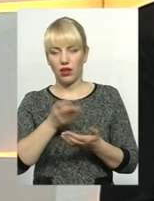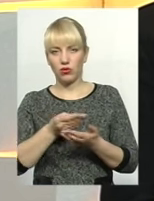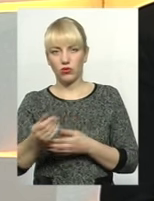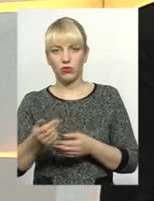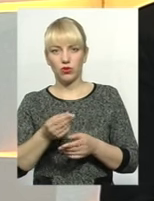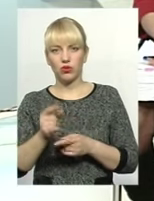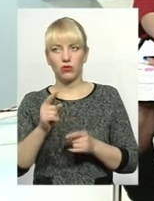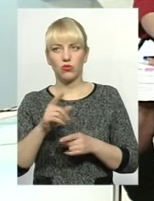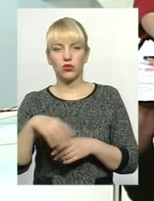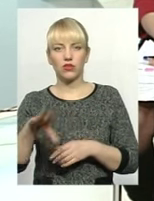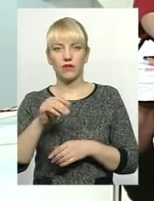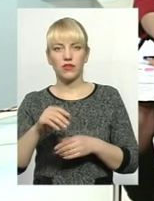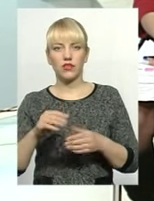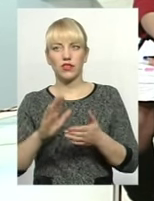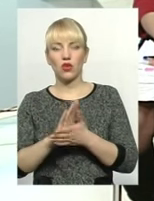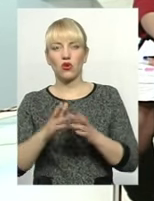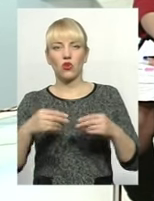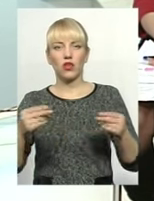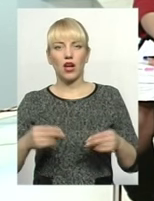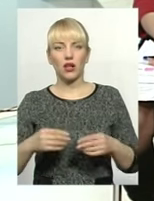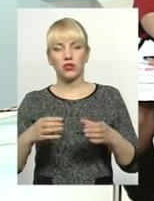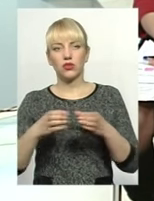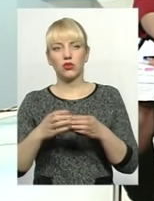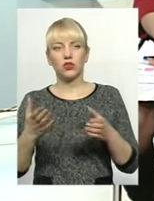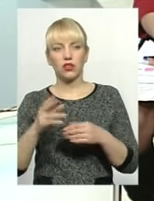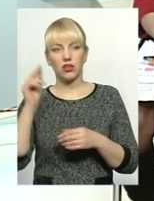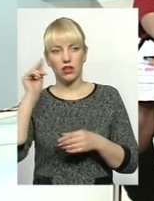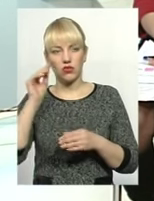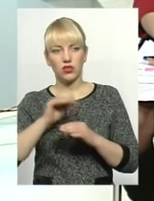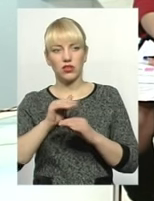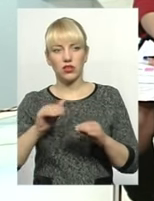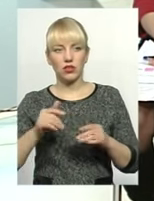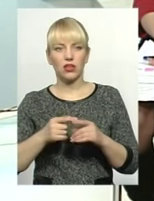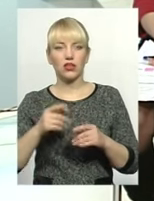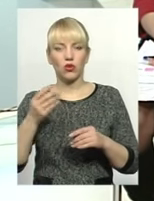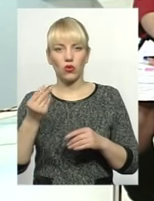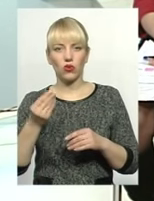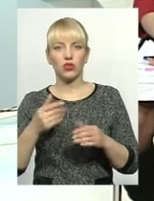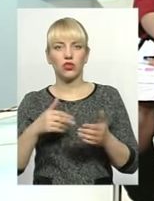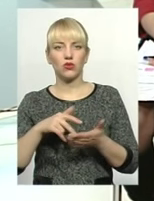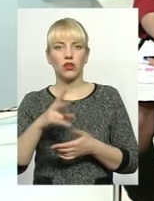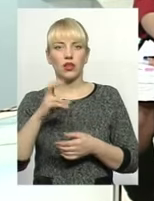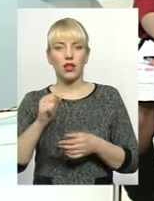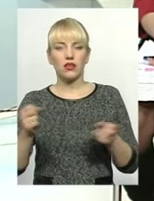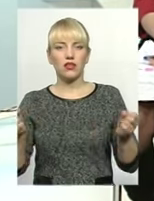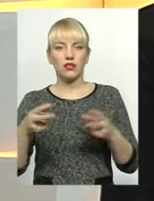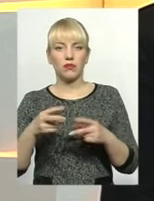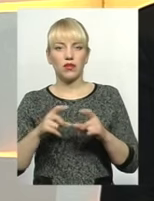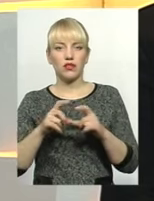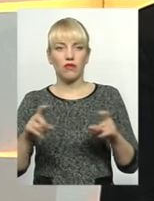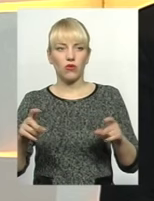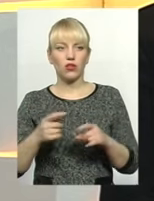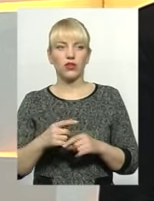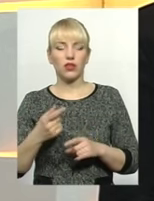всі контрактні групи, які навчаються, діти, які навчаються, кошти йдуть на спецфонд, але викладачі з нього, звичайно, отримують